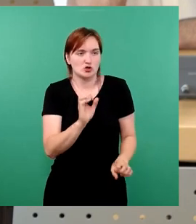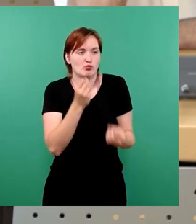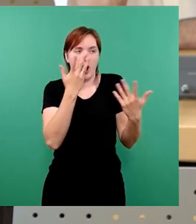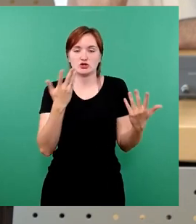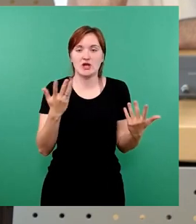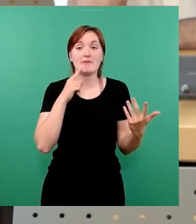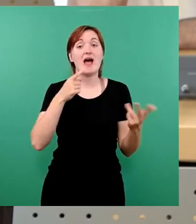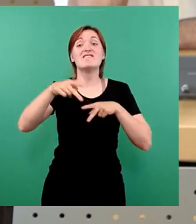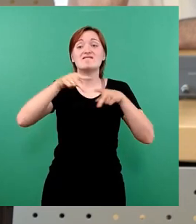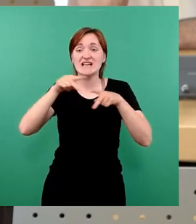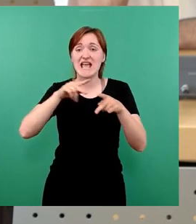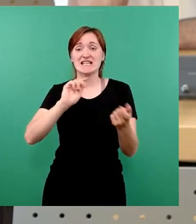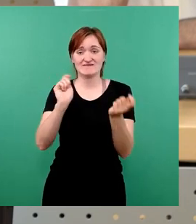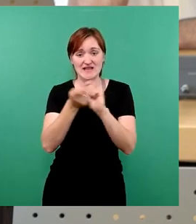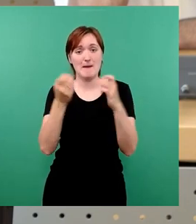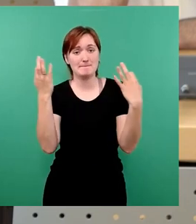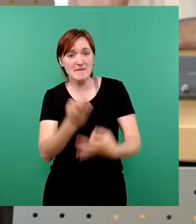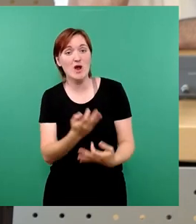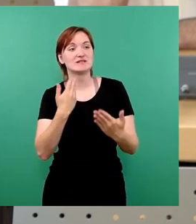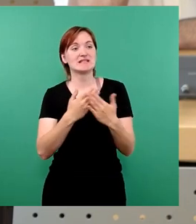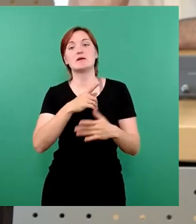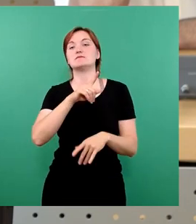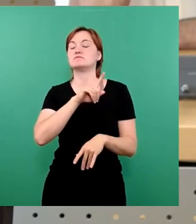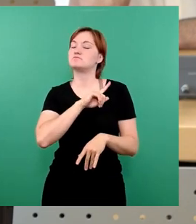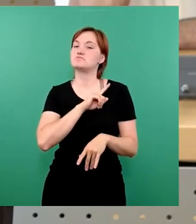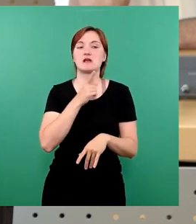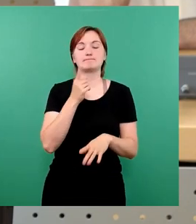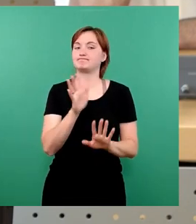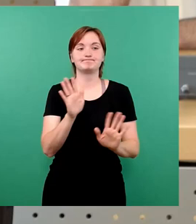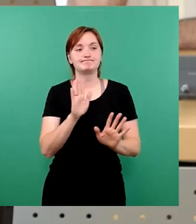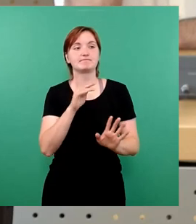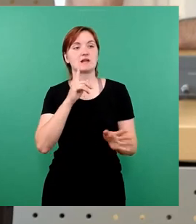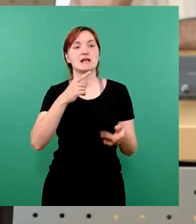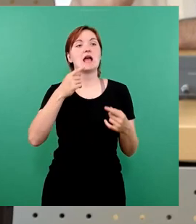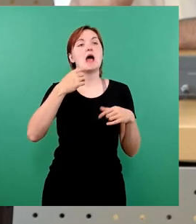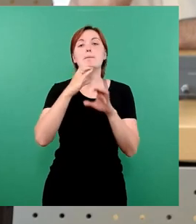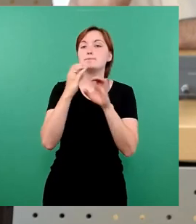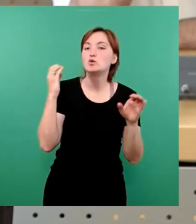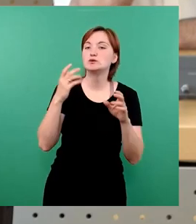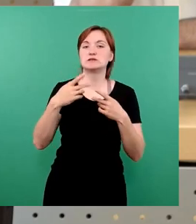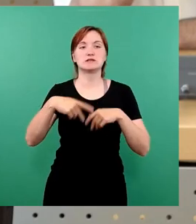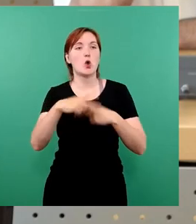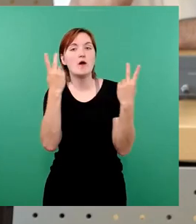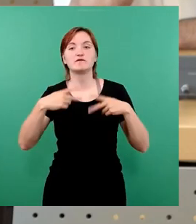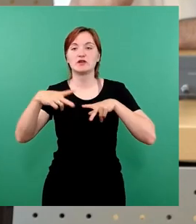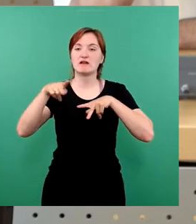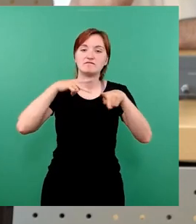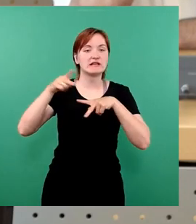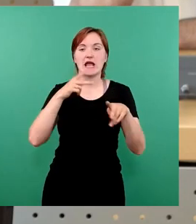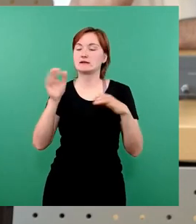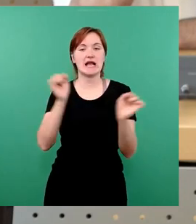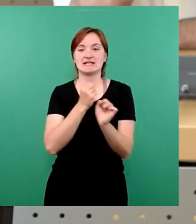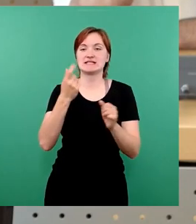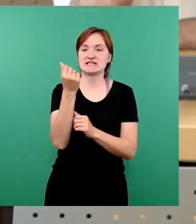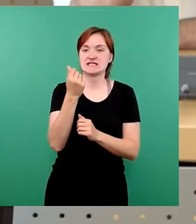brauchen die Verkehrswende in Dresden. Deswegen stehen wir für Kürzungen nicht zur Verfügung. Wir brauchen ja einen attraktiven ÖPNV. Und auch